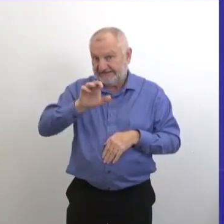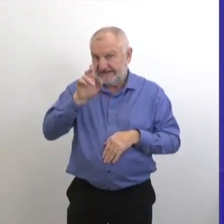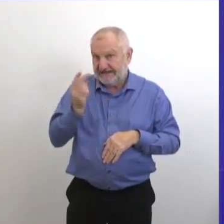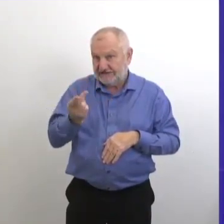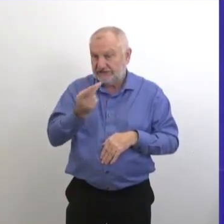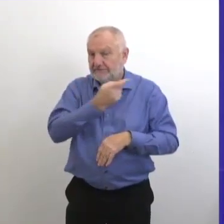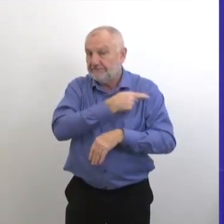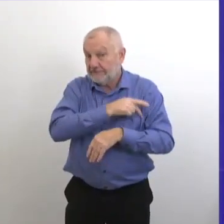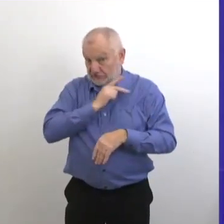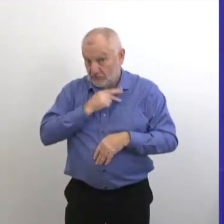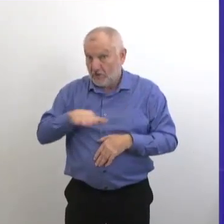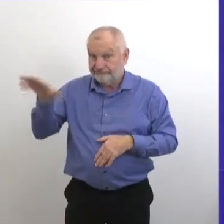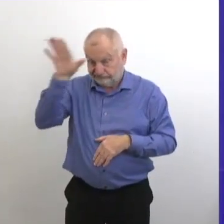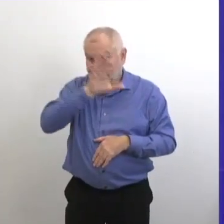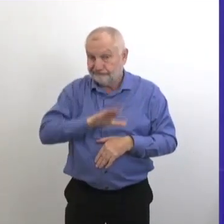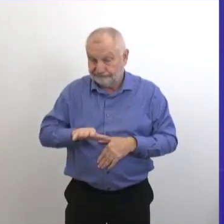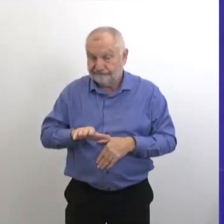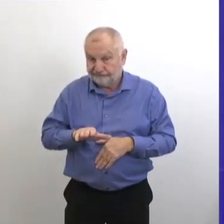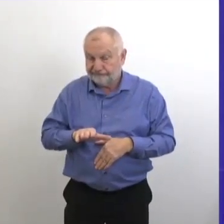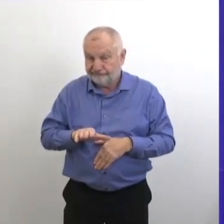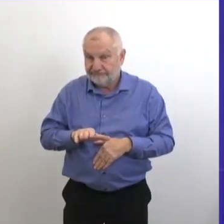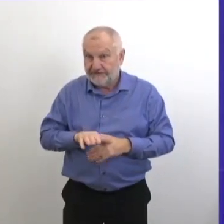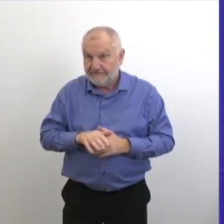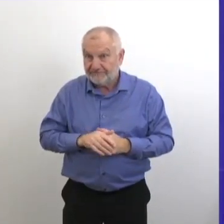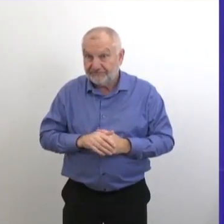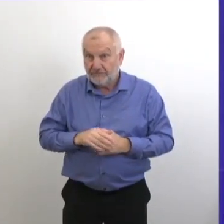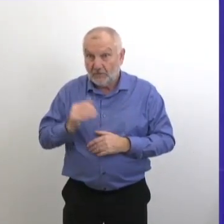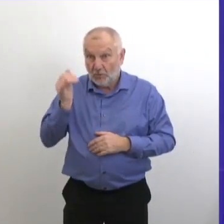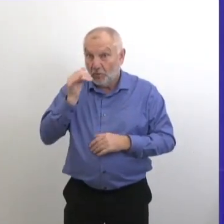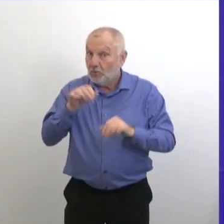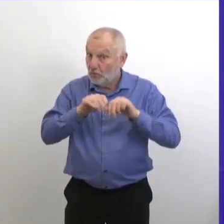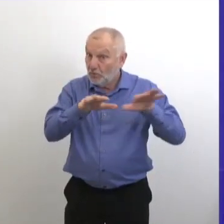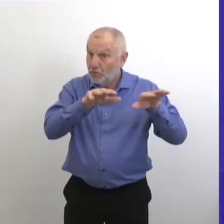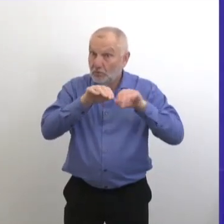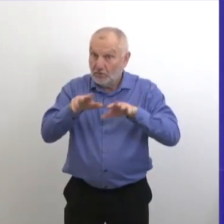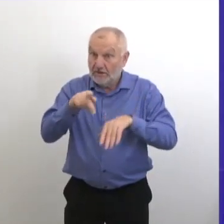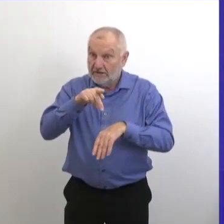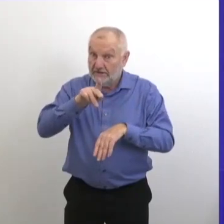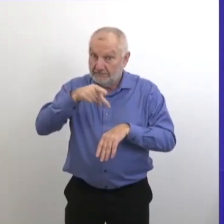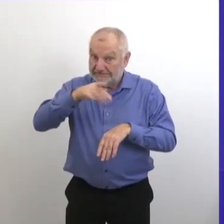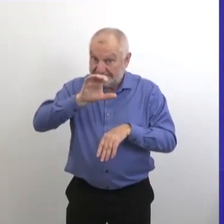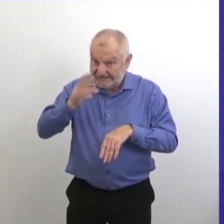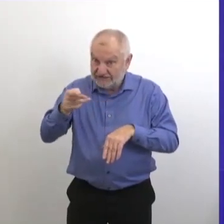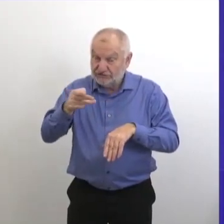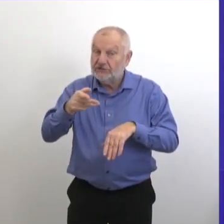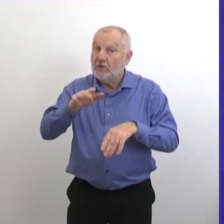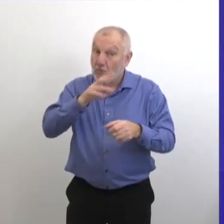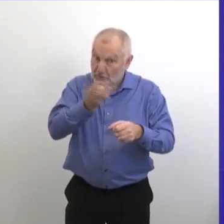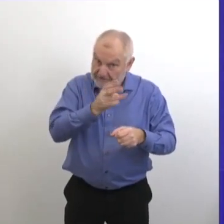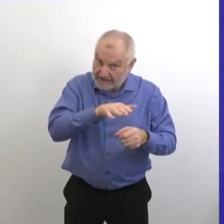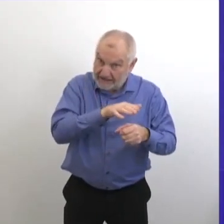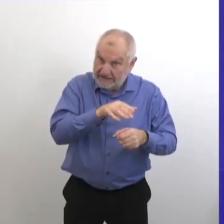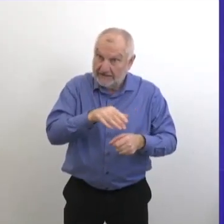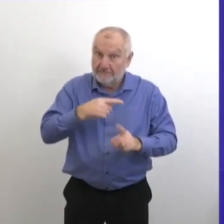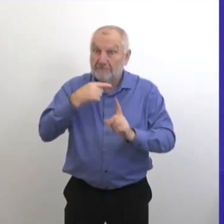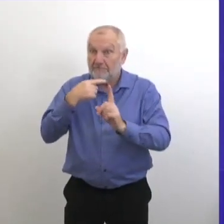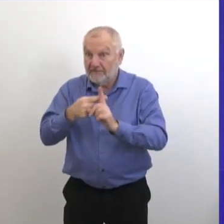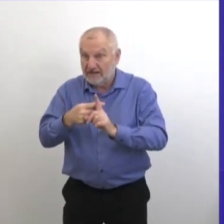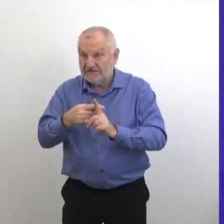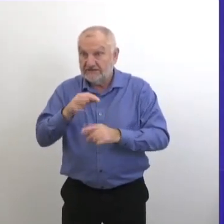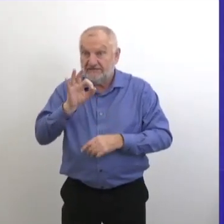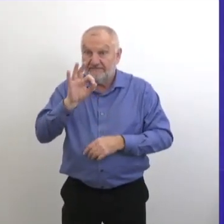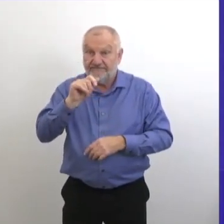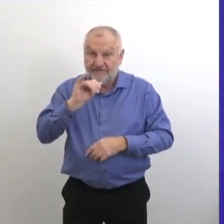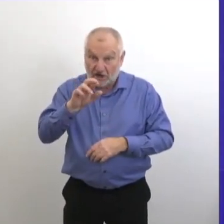48 des foyers de soins personnels du Manitoba. Il y a des foyers épidémiques importants dans certains foyers à Winnipeg ainsi